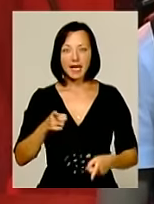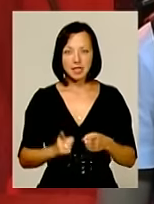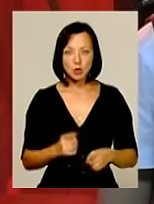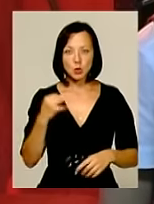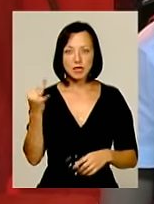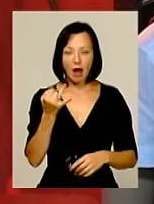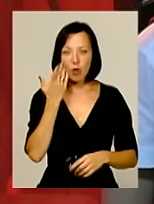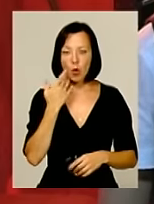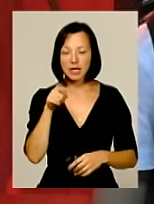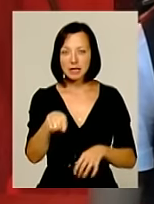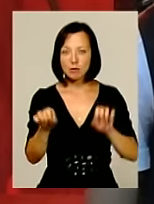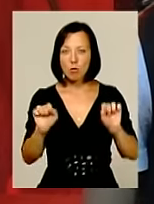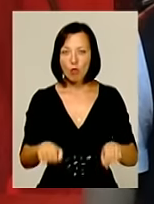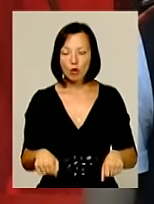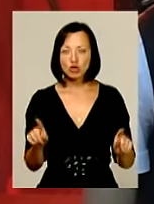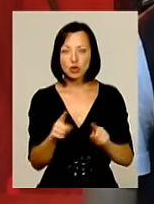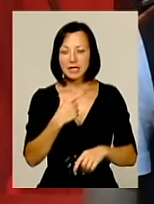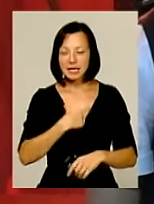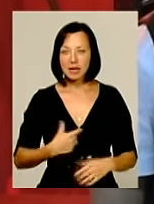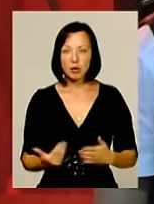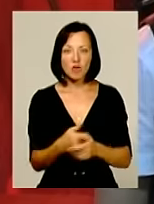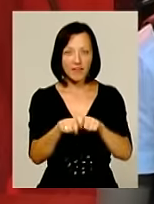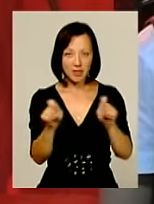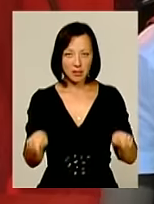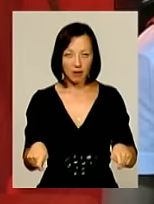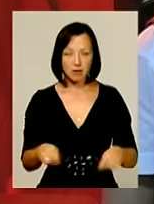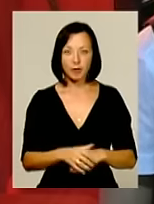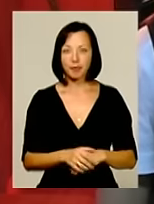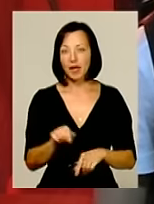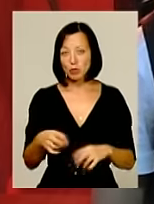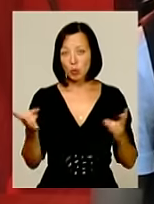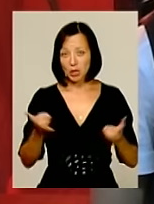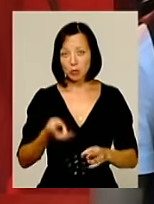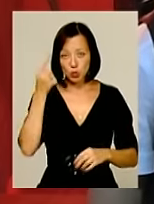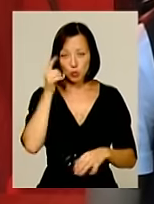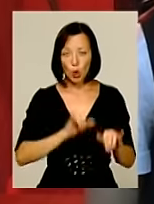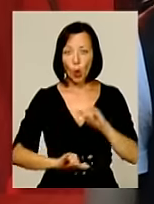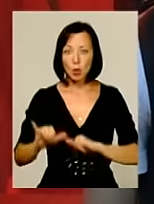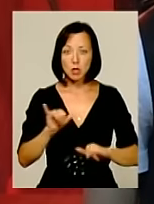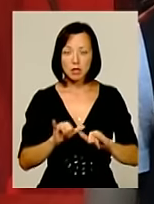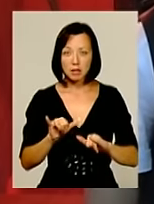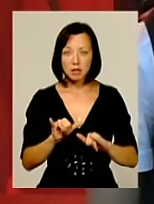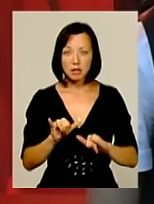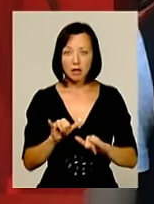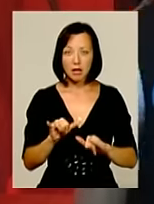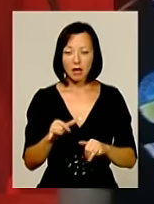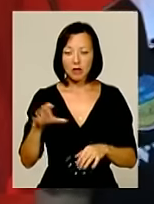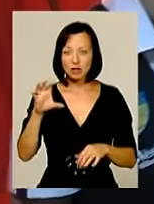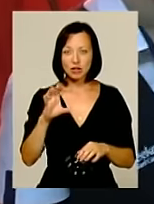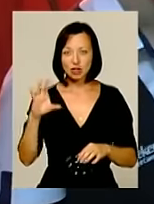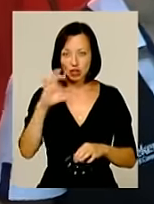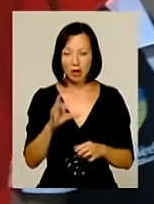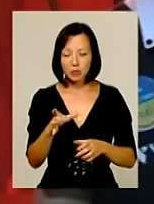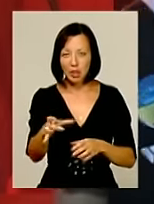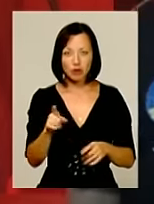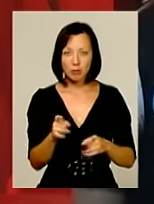цікаво, коли ти можеш для себе щось нове відкрити. Тобто тут потрібно думати, куди шар поставити, щоб не підставити суперативнику